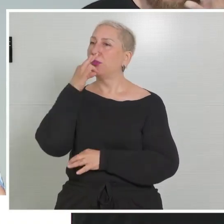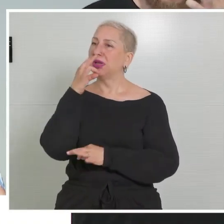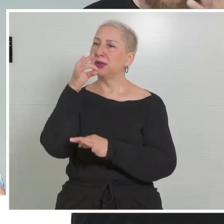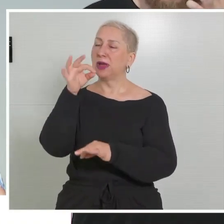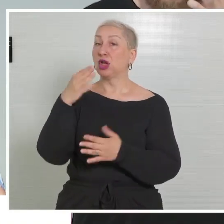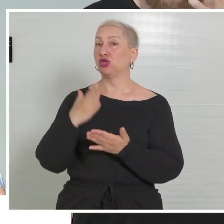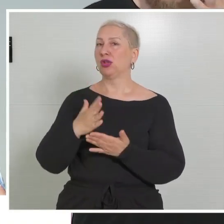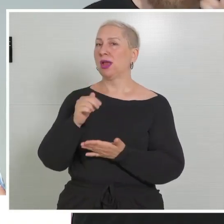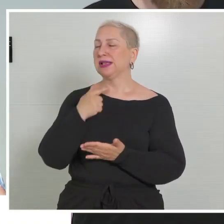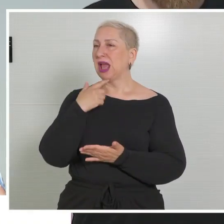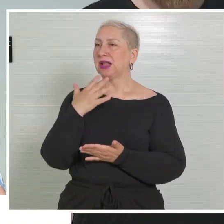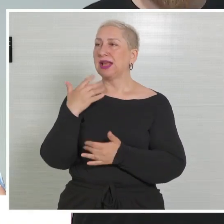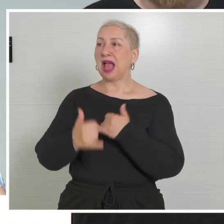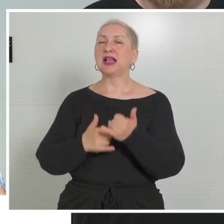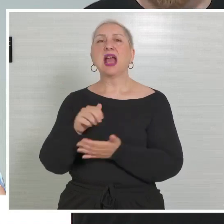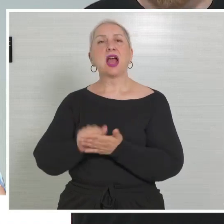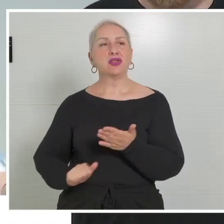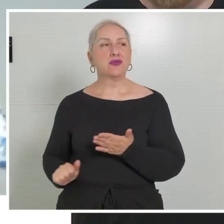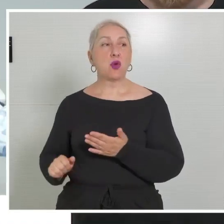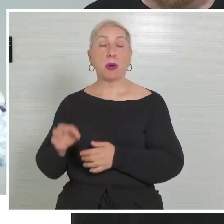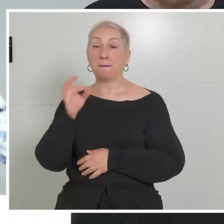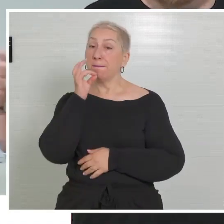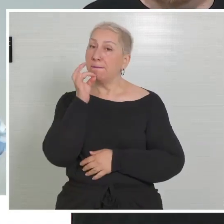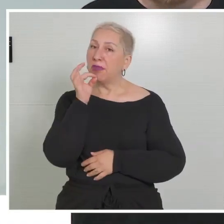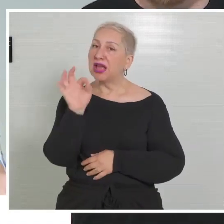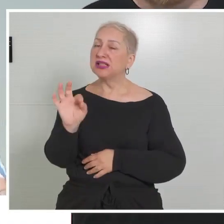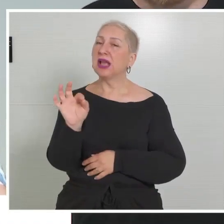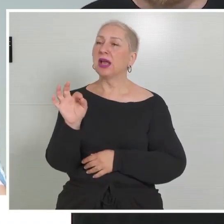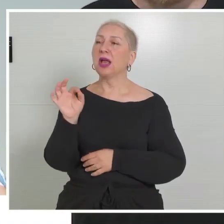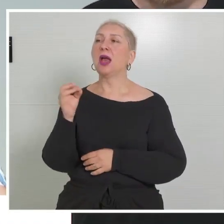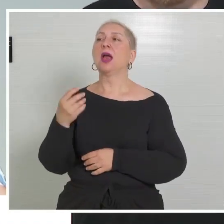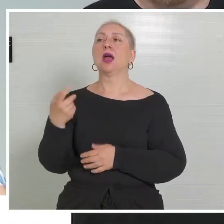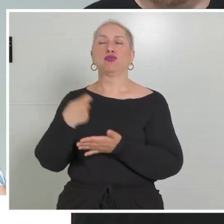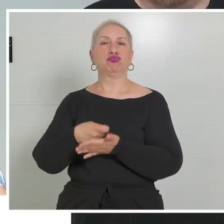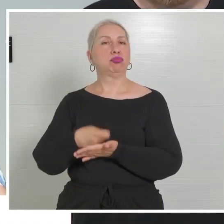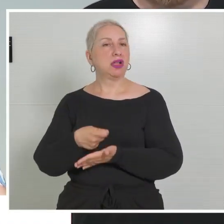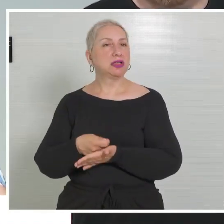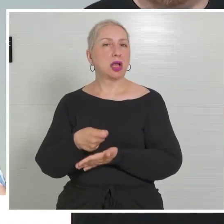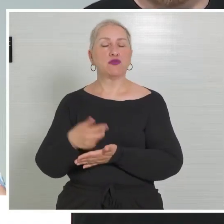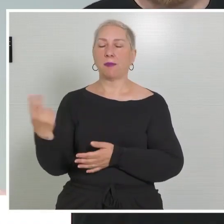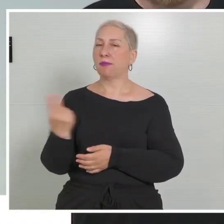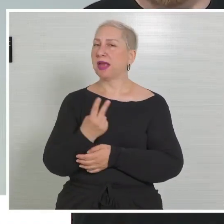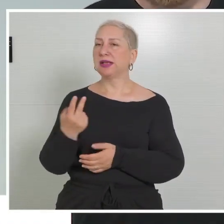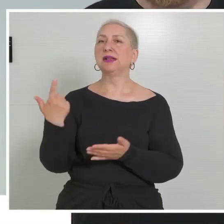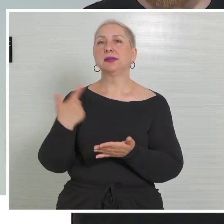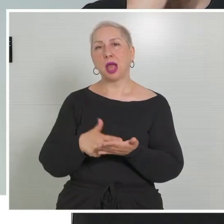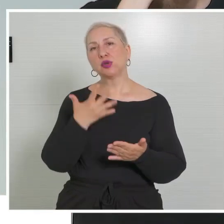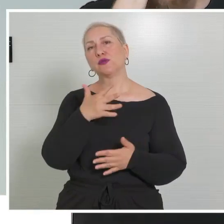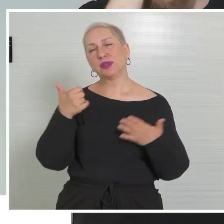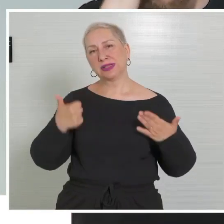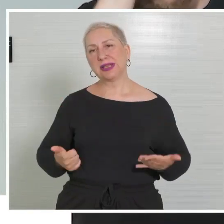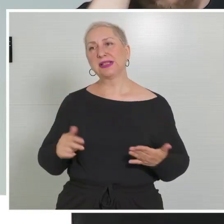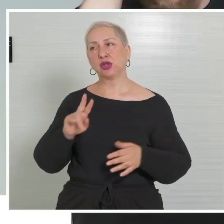seit Jahresbeginn ist die bessere Grundvergütung für Grundwehrdiener und Zivildiener in Kraft. Es geht um 1.560 Euro